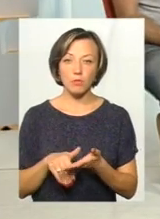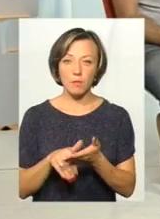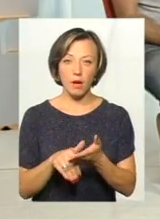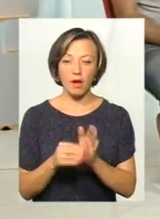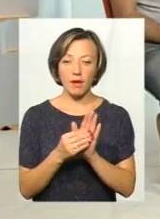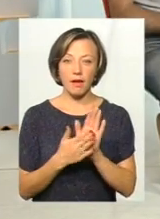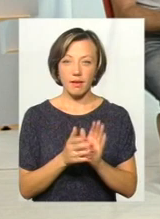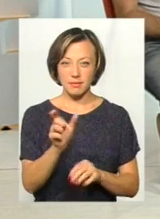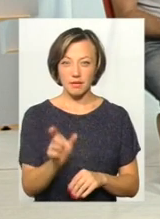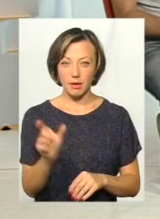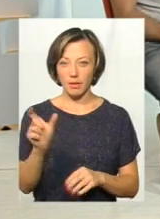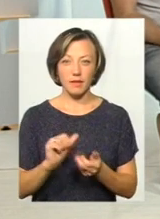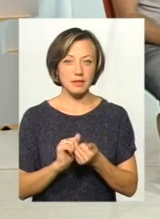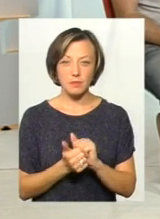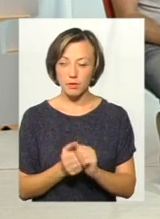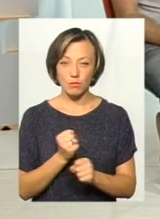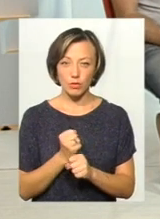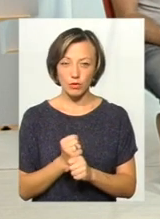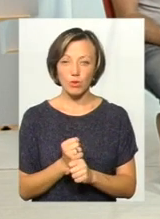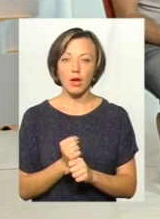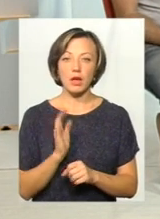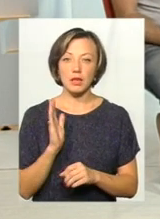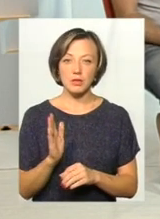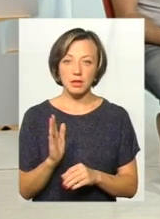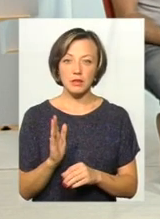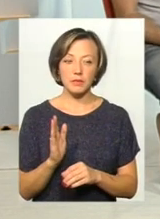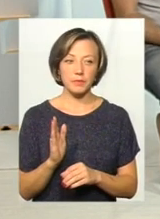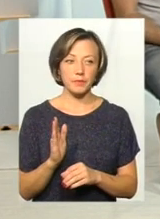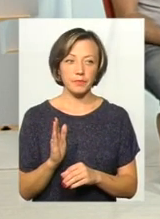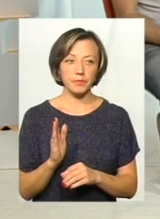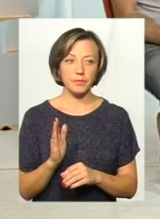реєстраторам, не замінює їхню роботу, він її, здебільшого, дублює.